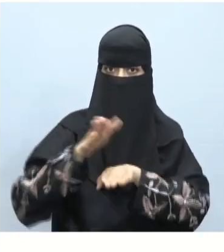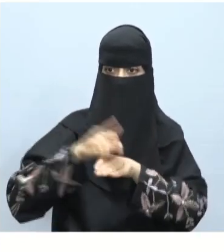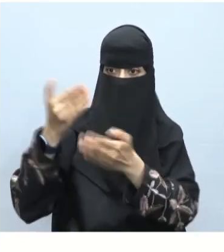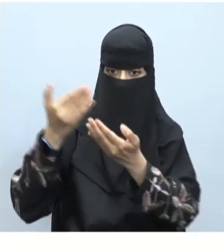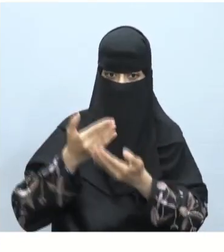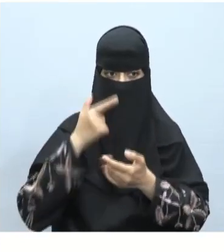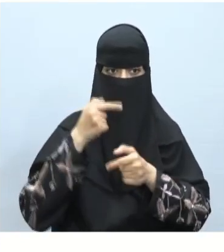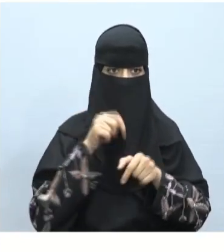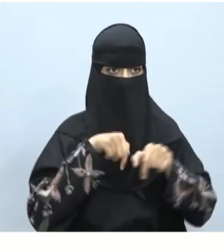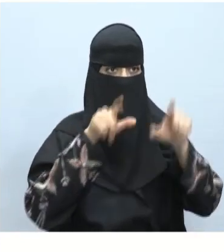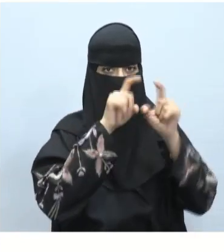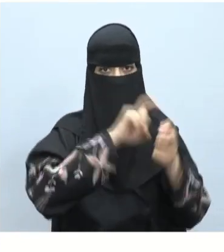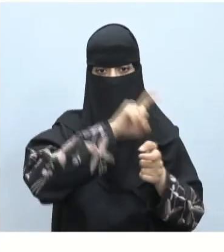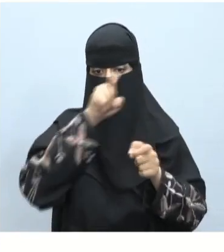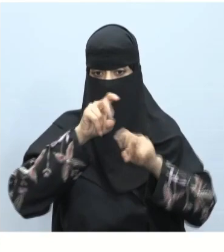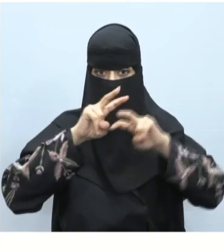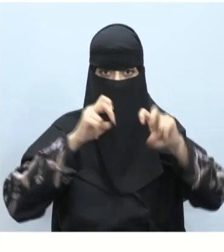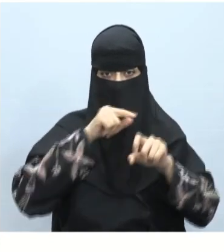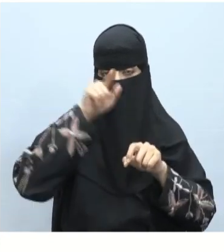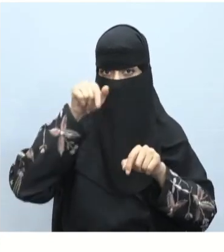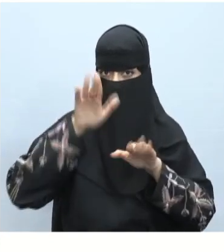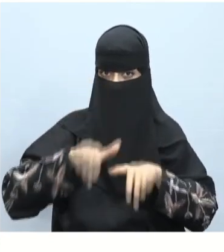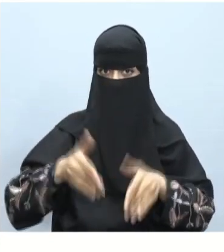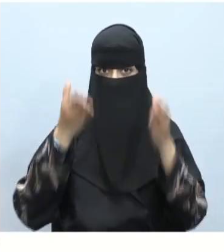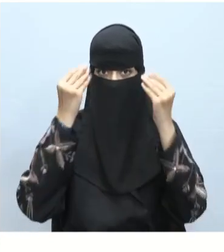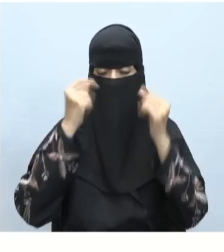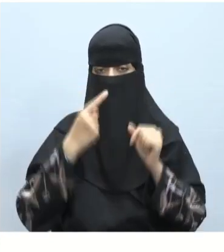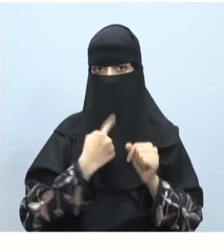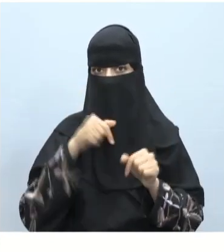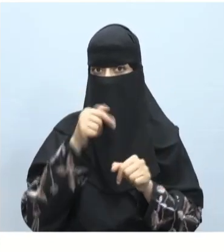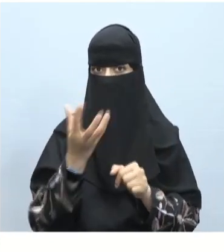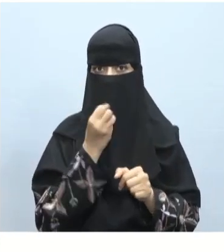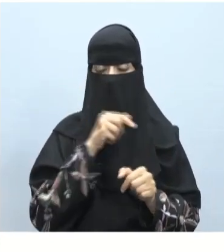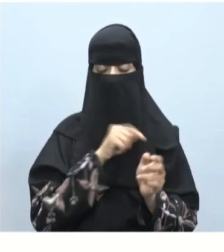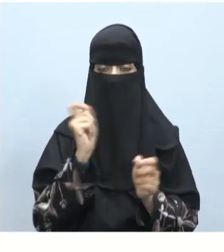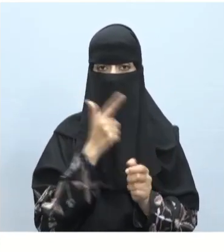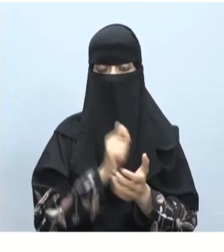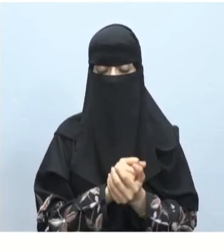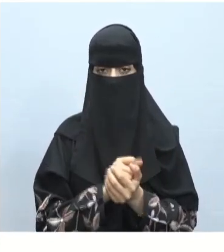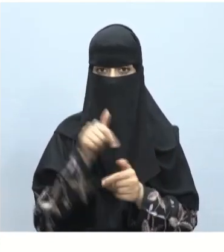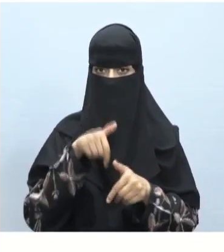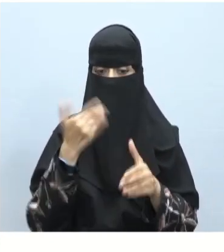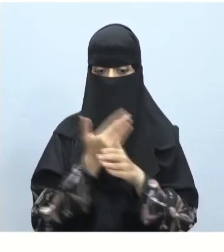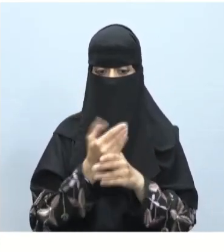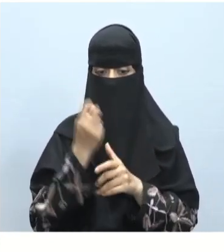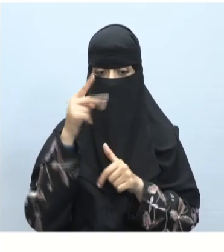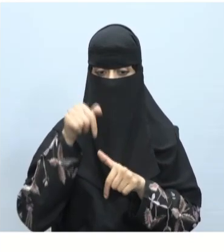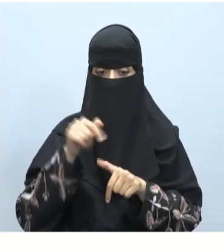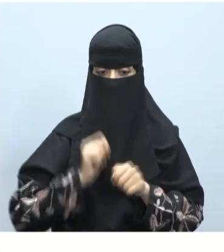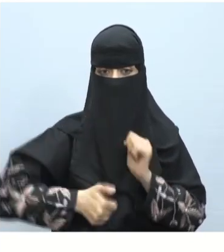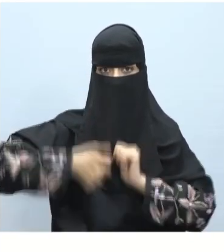التنقل في موقعك والعثور على المعلومات التي يحتاجون إليها السبب الثاني